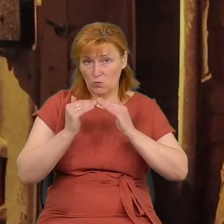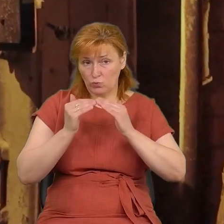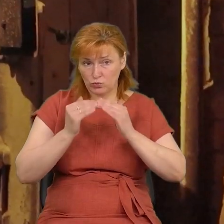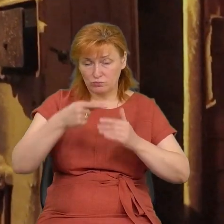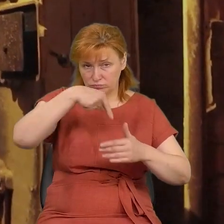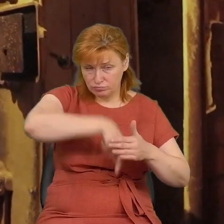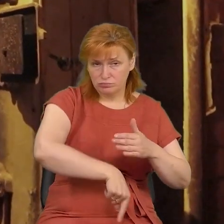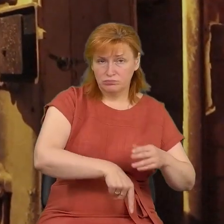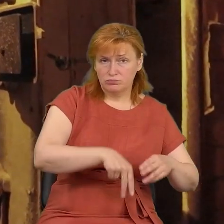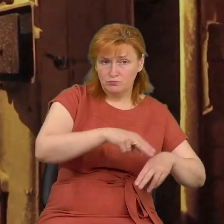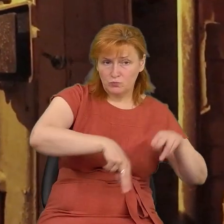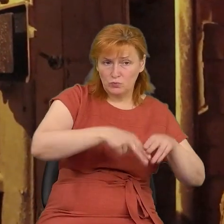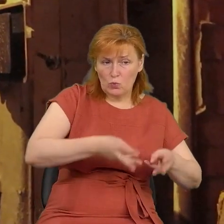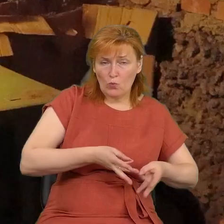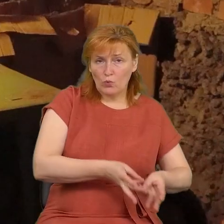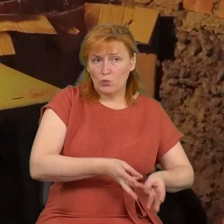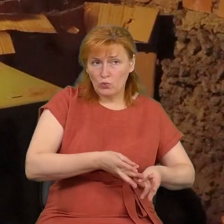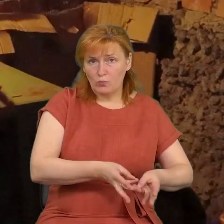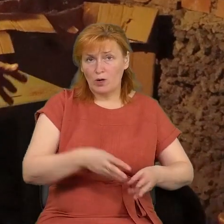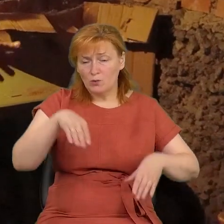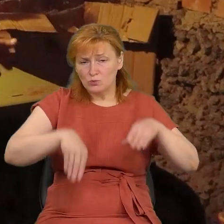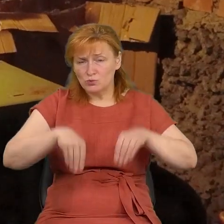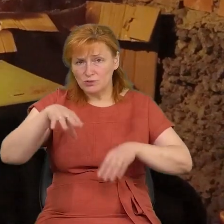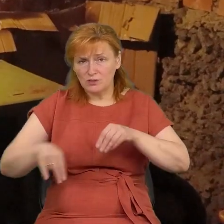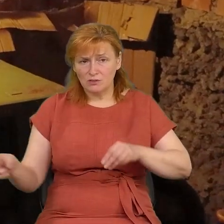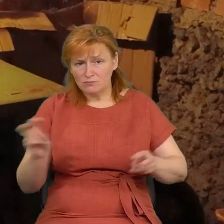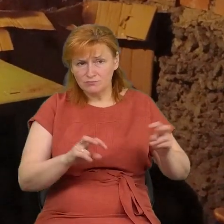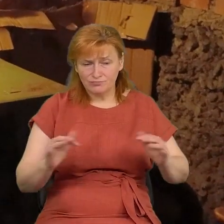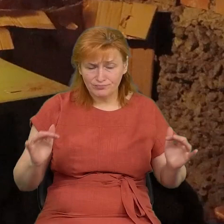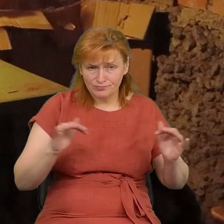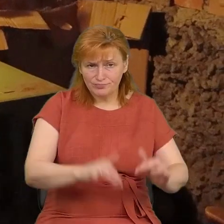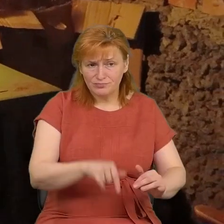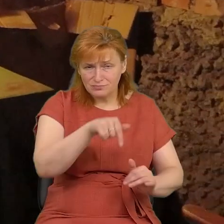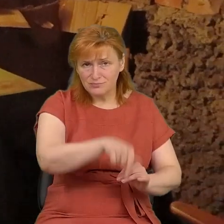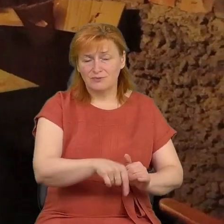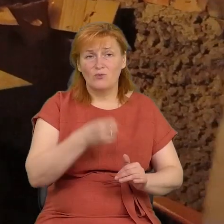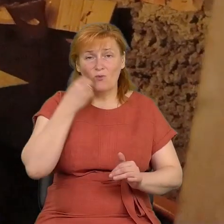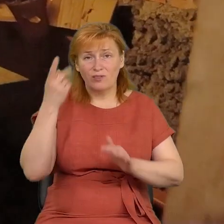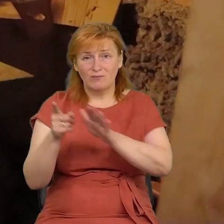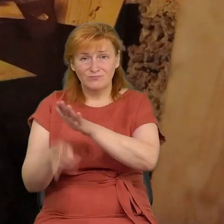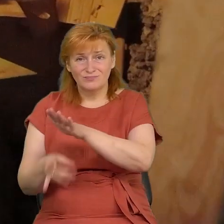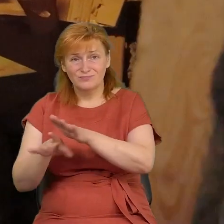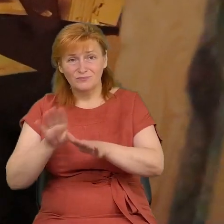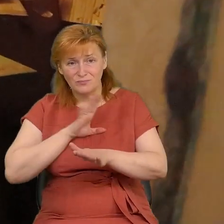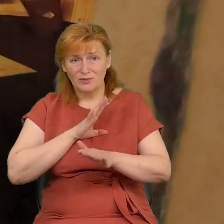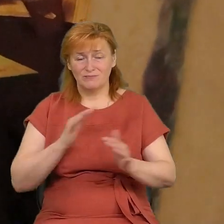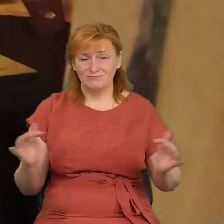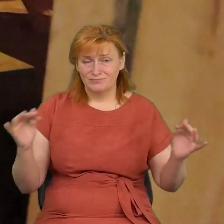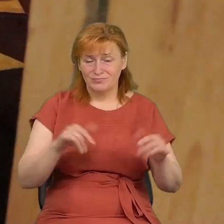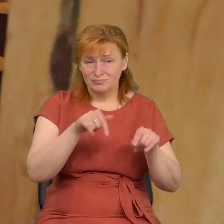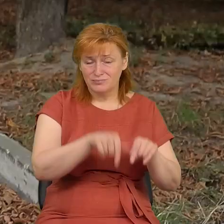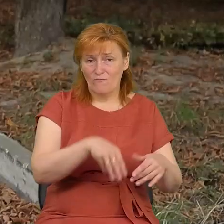переховувалися від обстрілів його сусіди. Ось тут теж. І там на пільках доски,